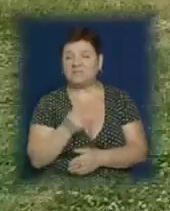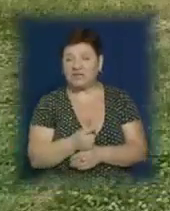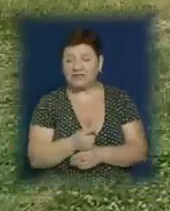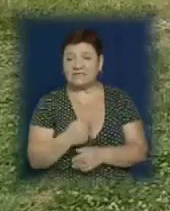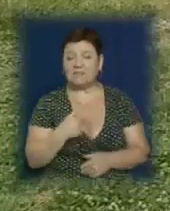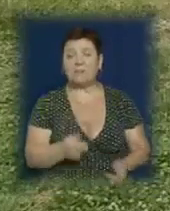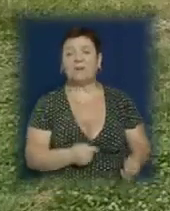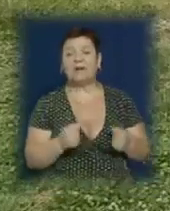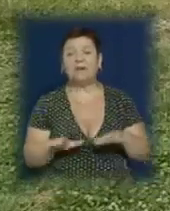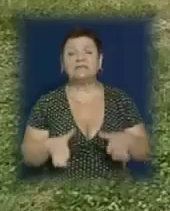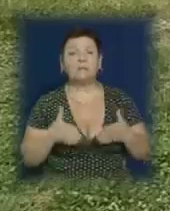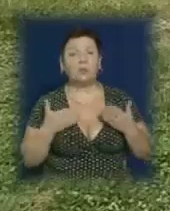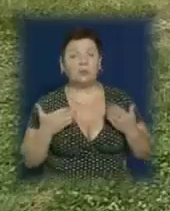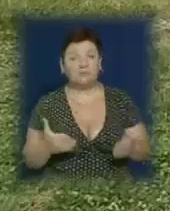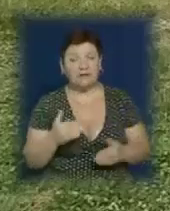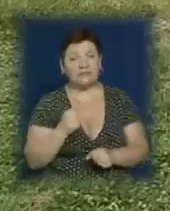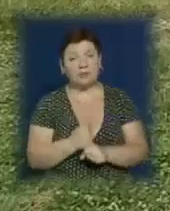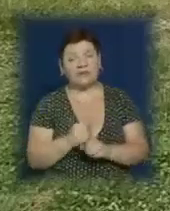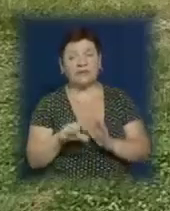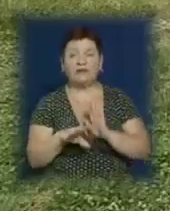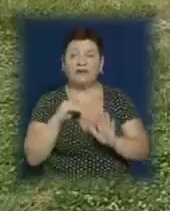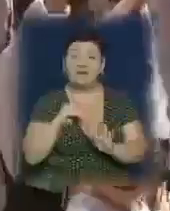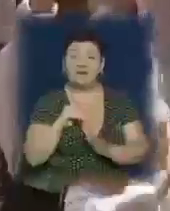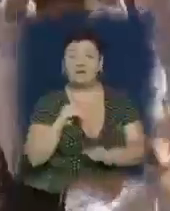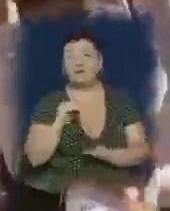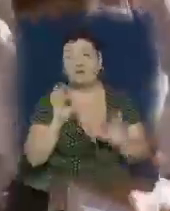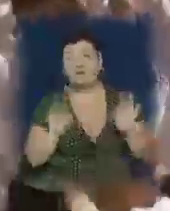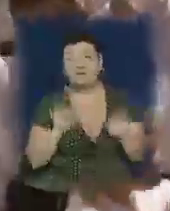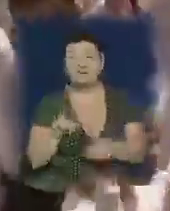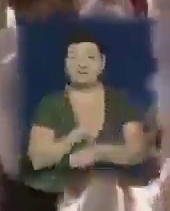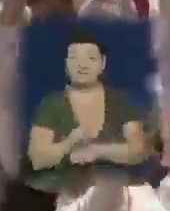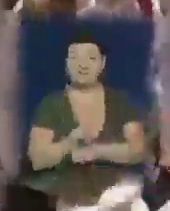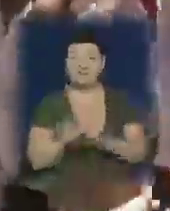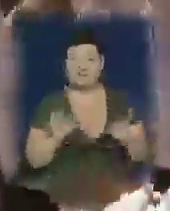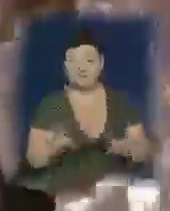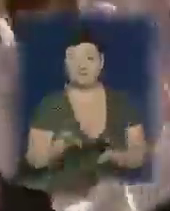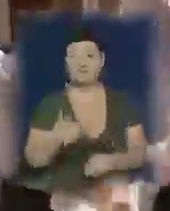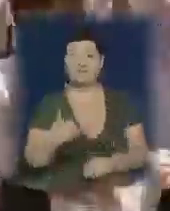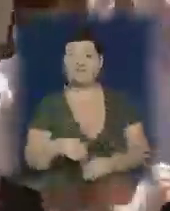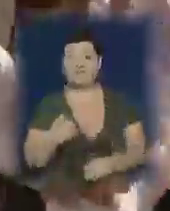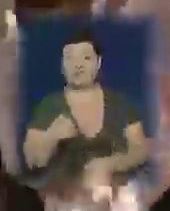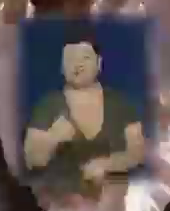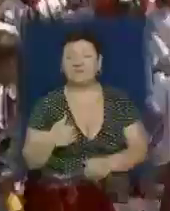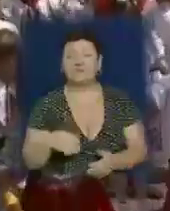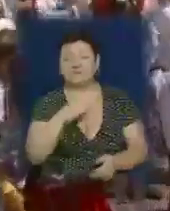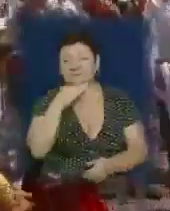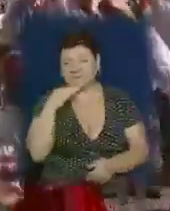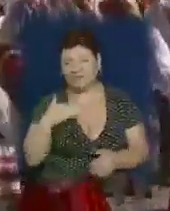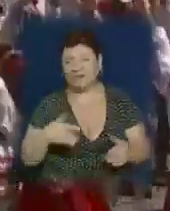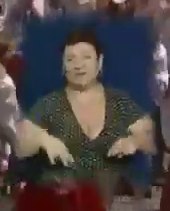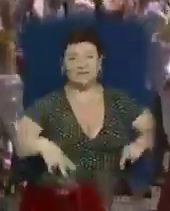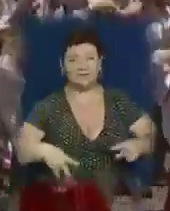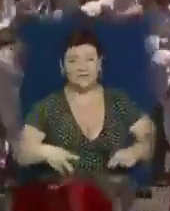донесли, запропонували дітям зробити вибір, що краще, правда чи кривда. По завершенню вистави на шкільному подвір'ї кількасот учнів влаштували